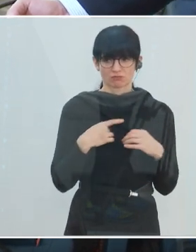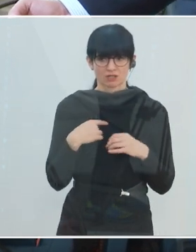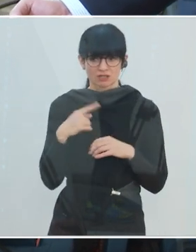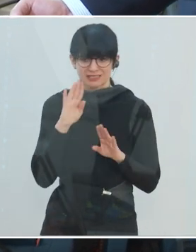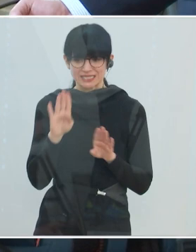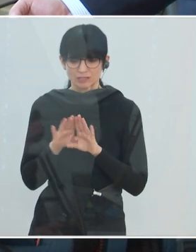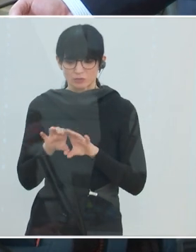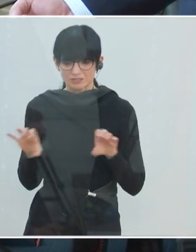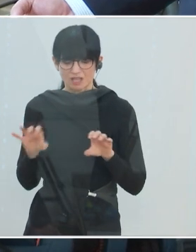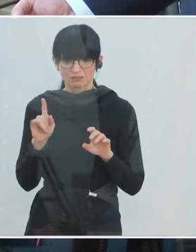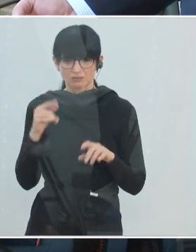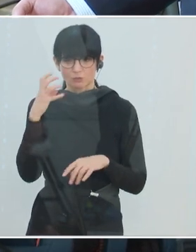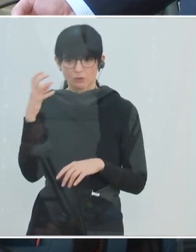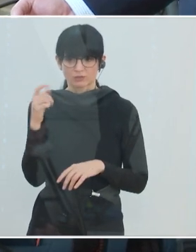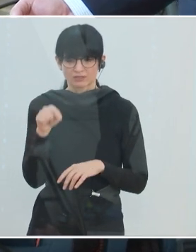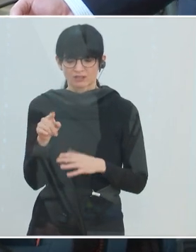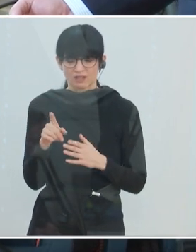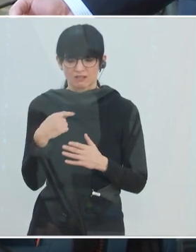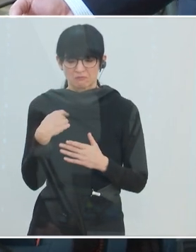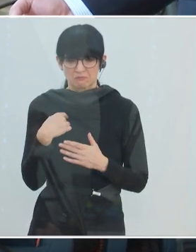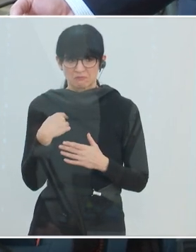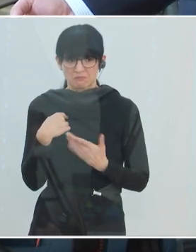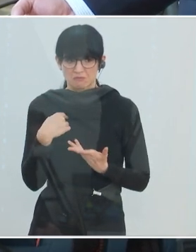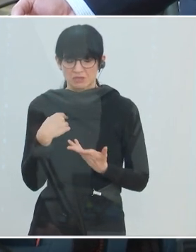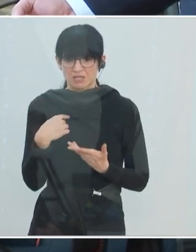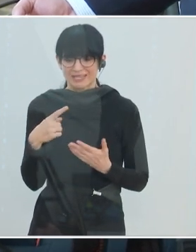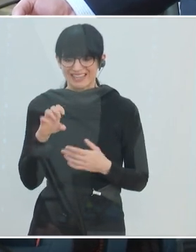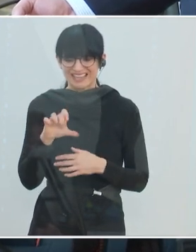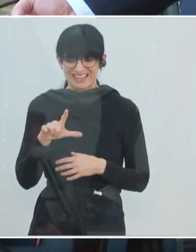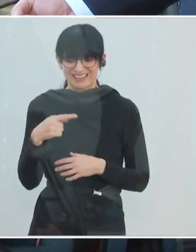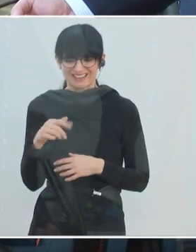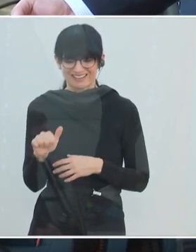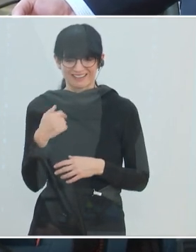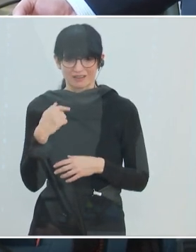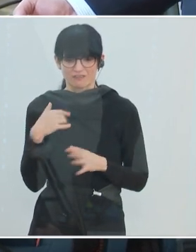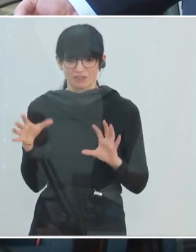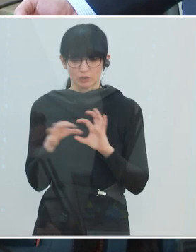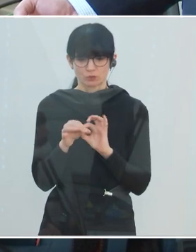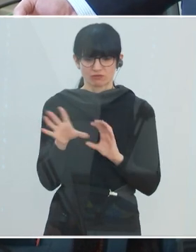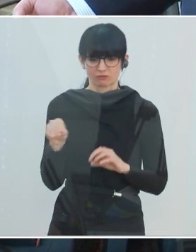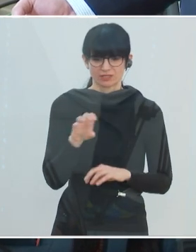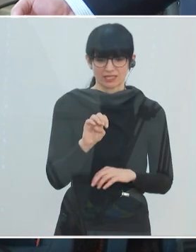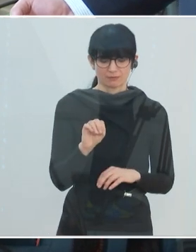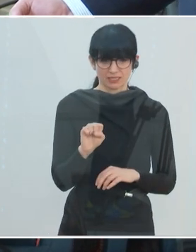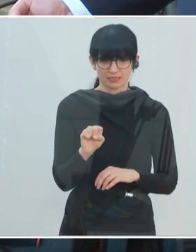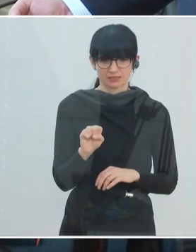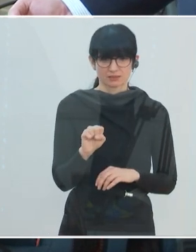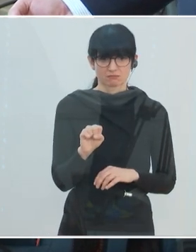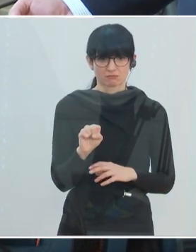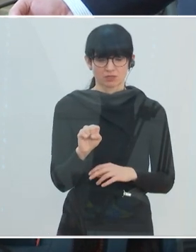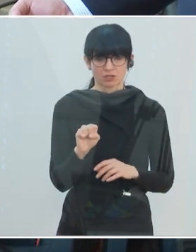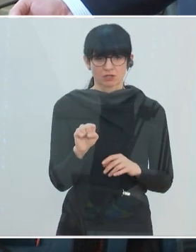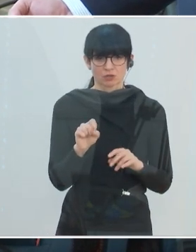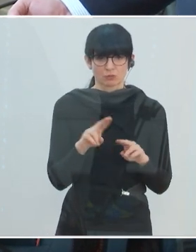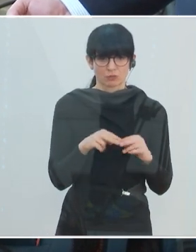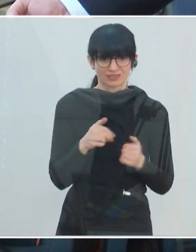-Überlegungen Daten aus dem elektronischen Impfpass in der Gesundheitsakte ELGA mit dem EMS und über ins